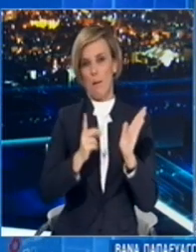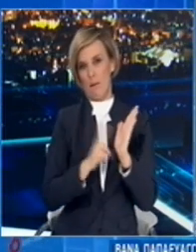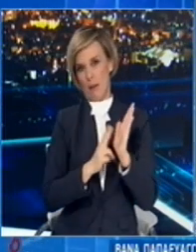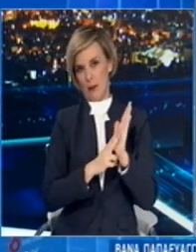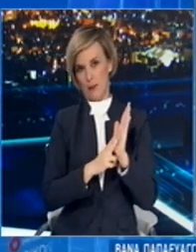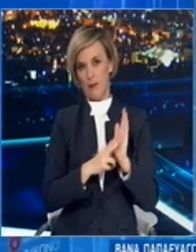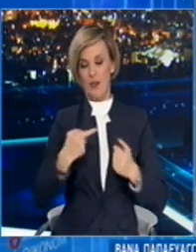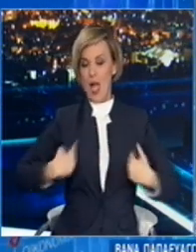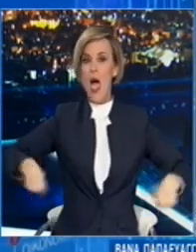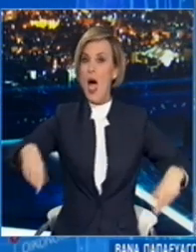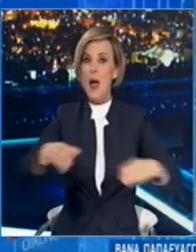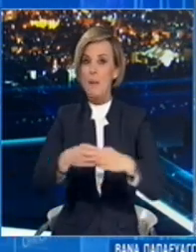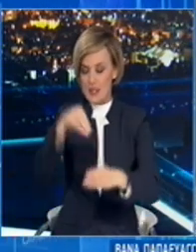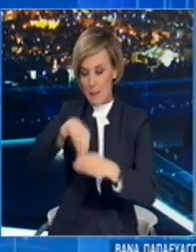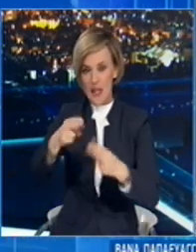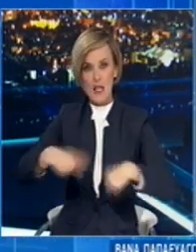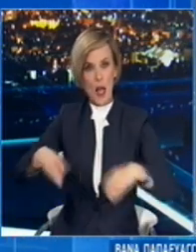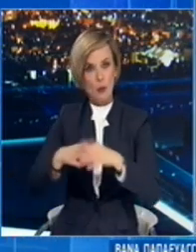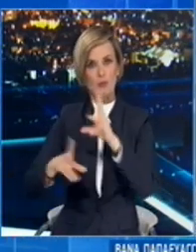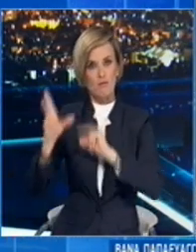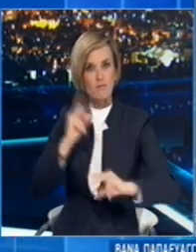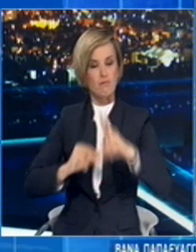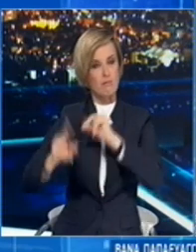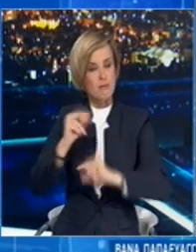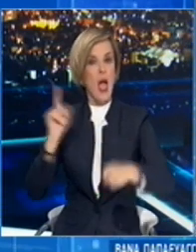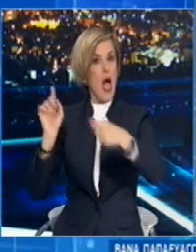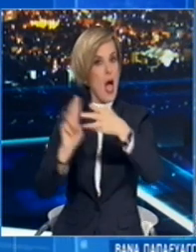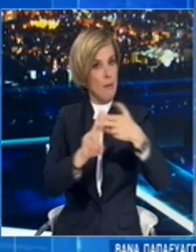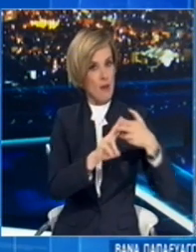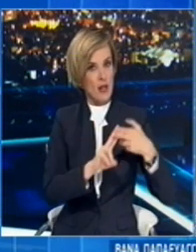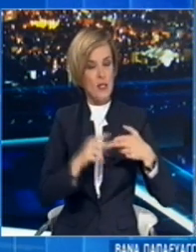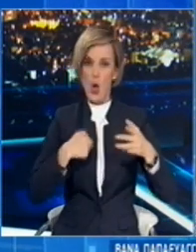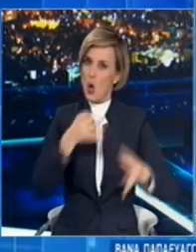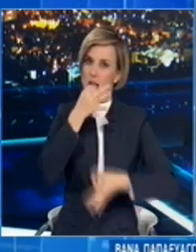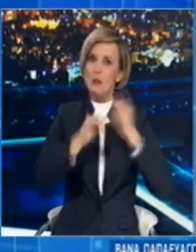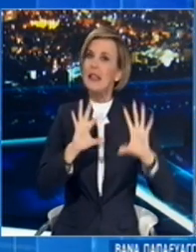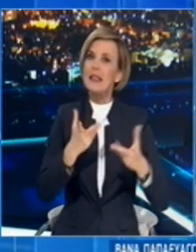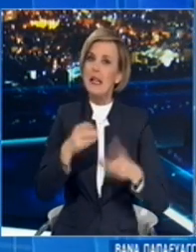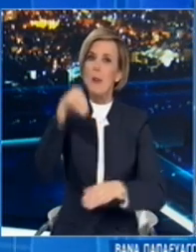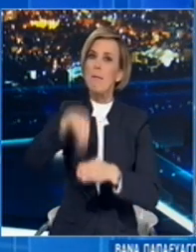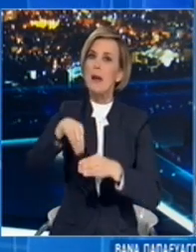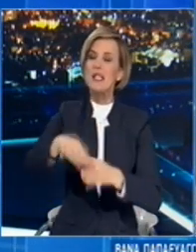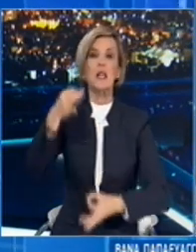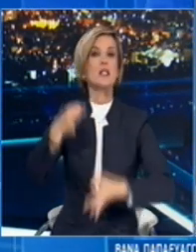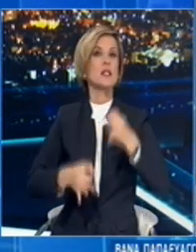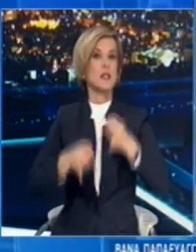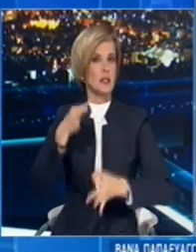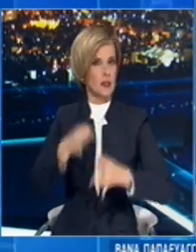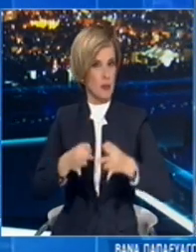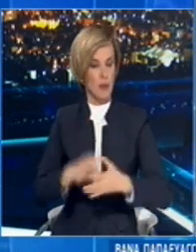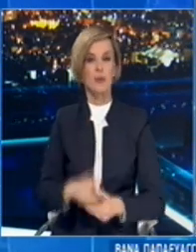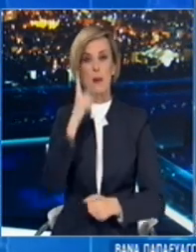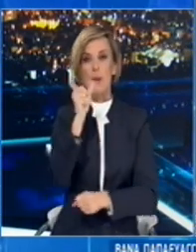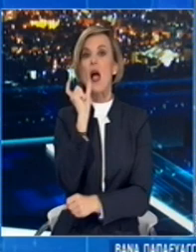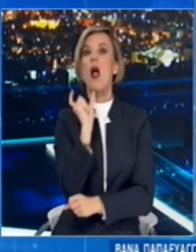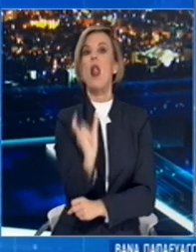της επιτροπής βρεθήκαμε αρκετές φορές αυτήν την εβδομάδα και θα ήθελα να σας μεταφέρω το κλίμα των συζητήσεών μας. Μία είναι η λέξη που